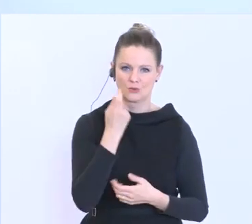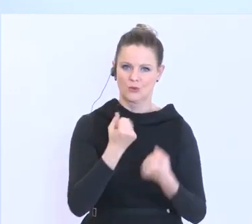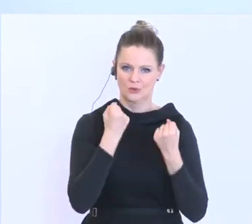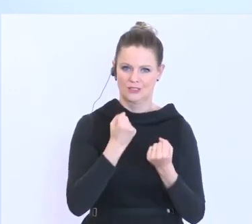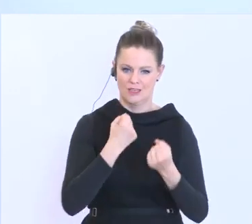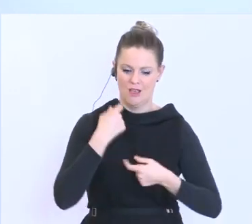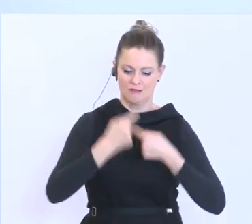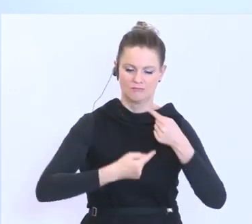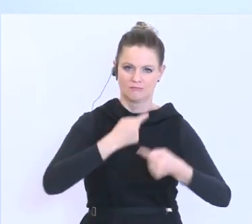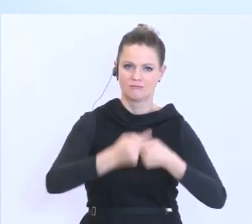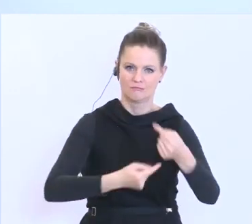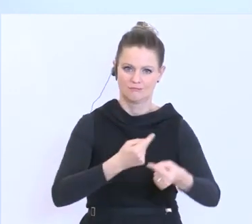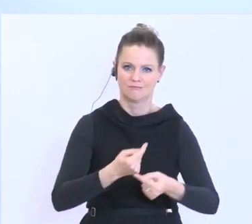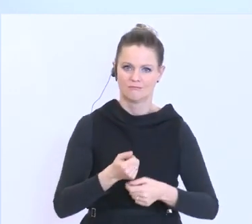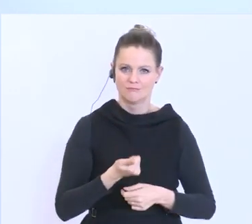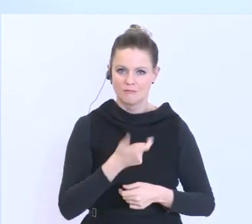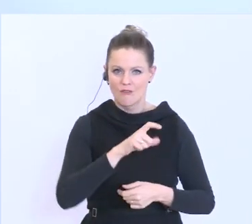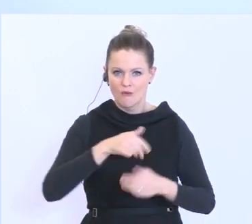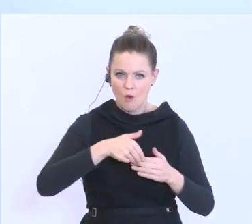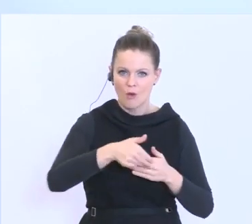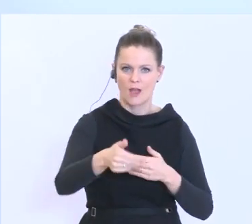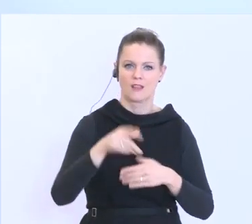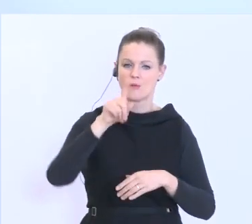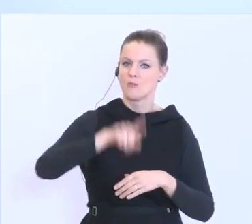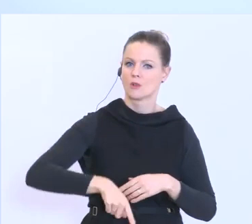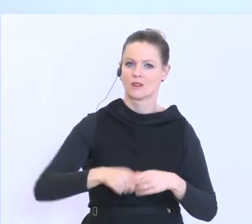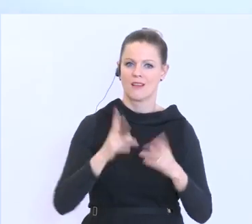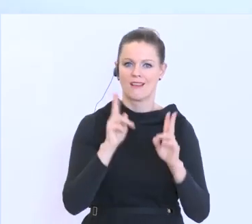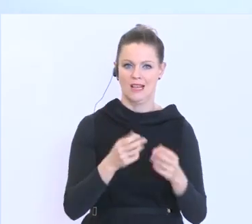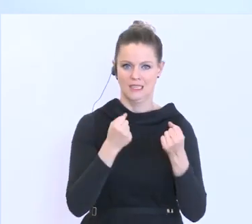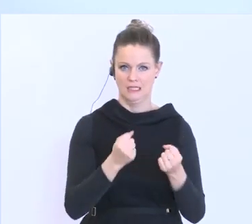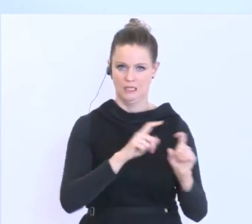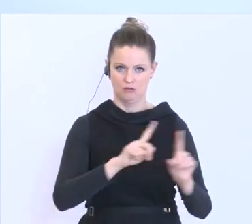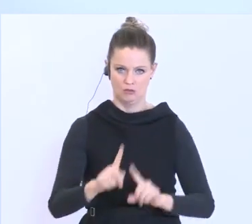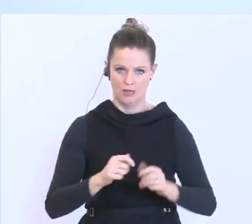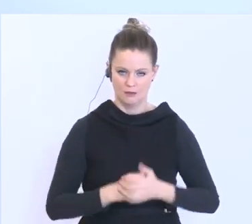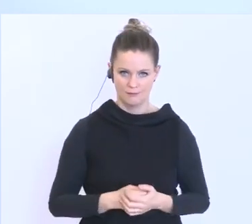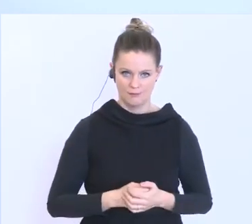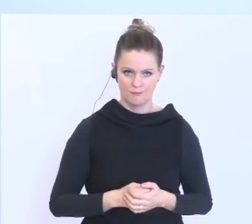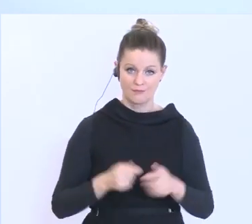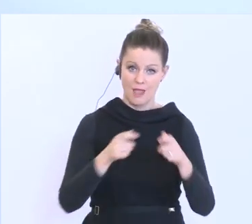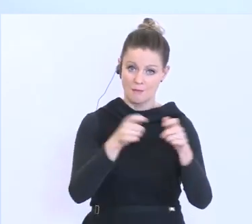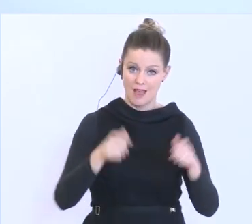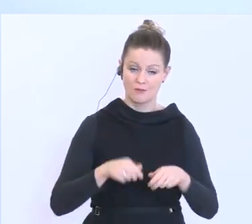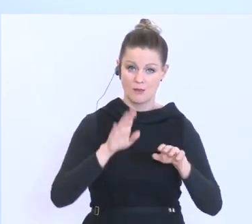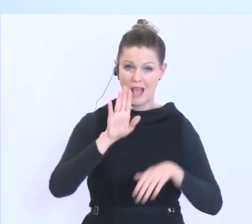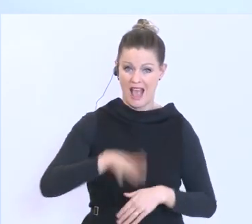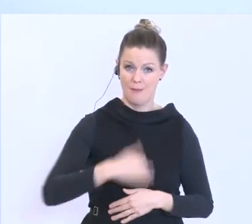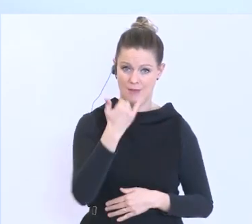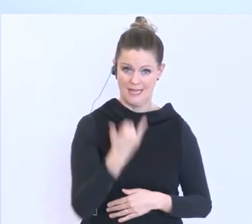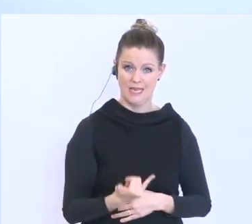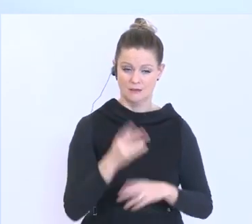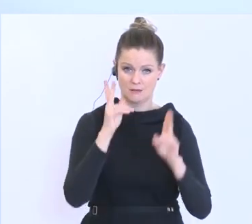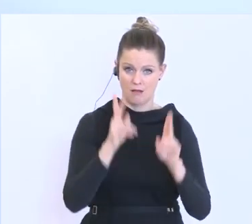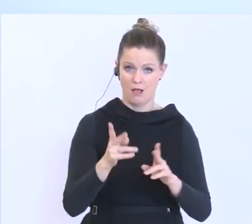nächsten Wochen und Monaten in Österreich sicherstellen können. Die Plattform steht ab jetzt zur Verfügung. Wir